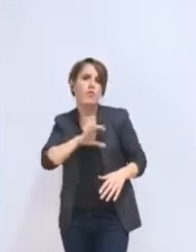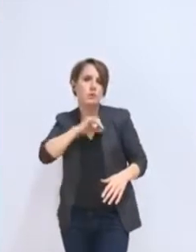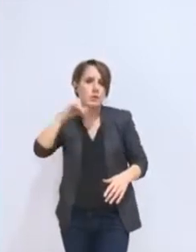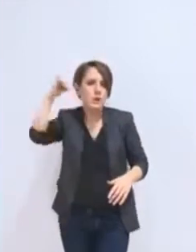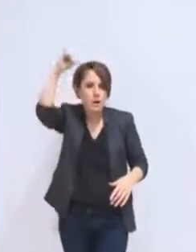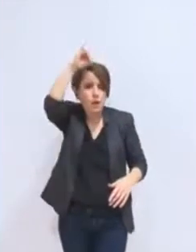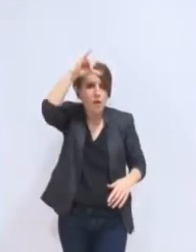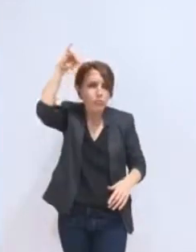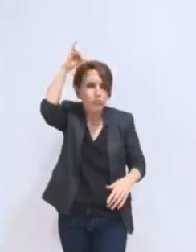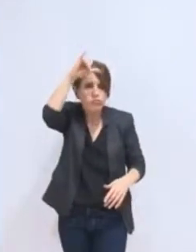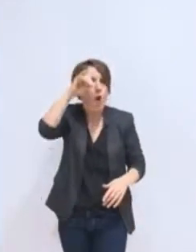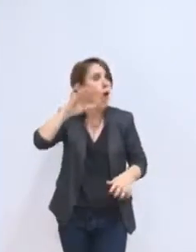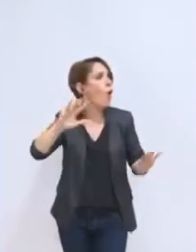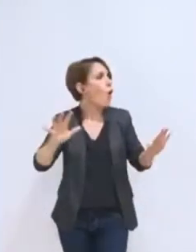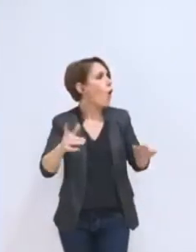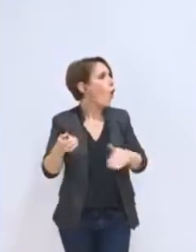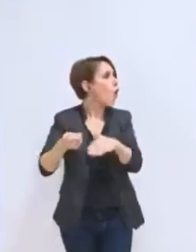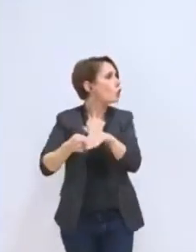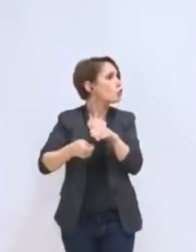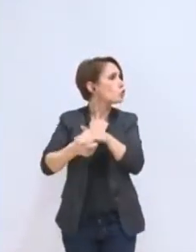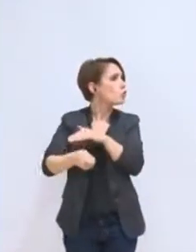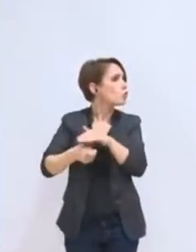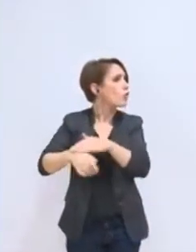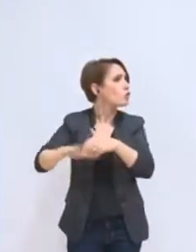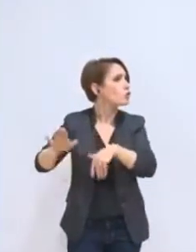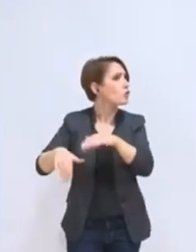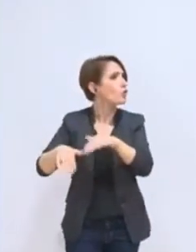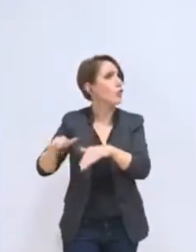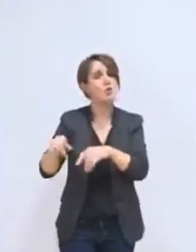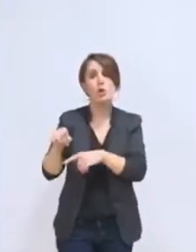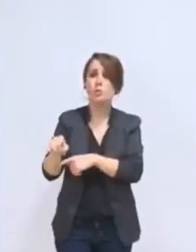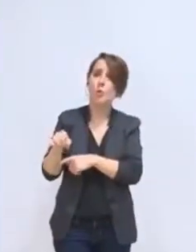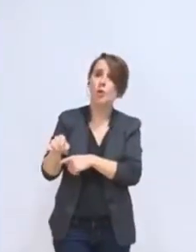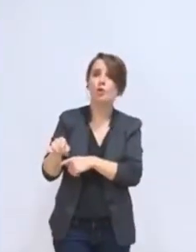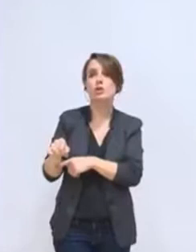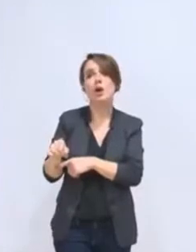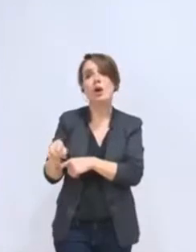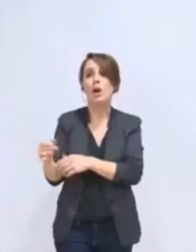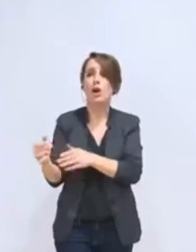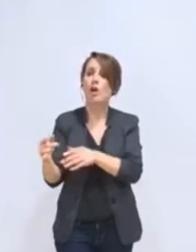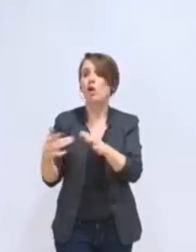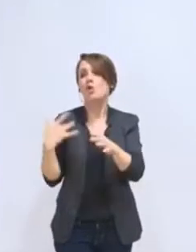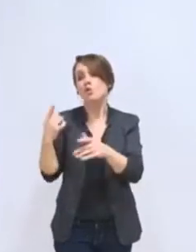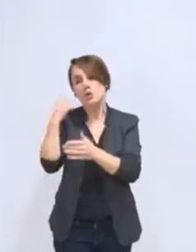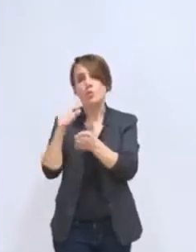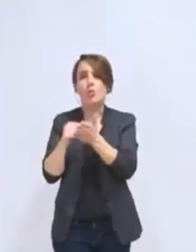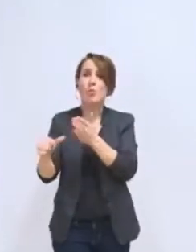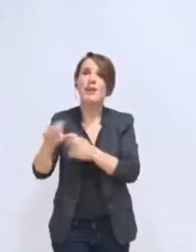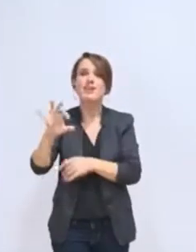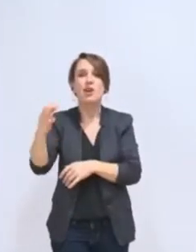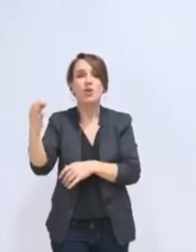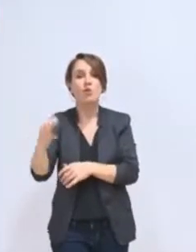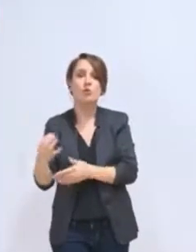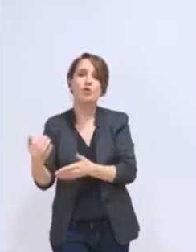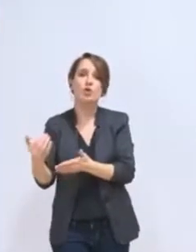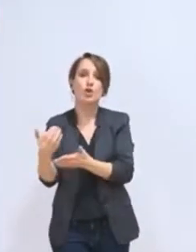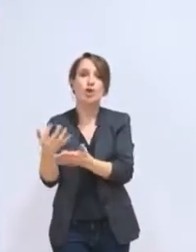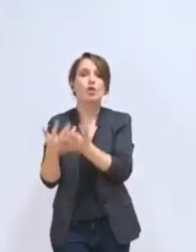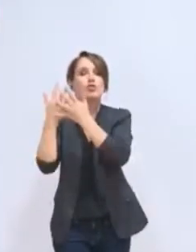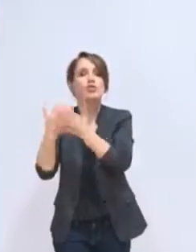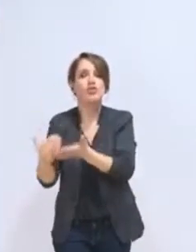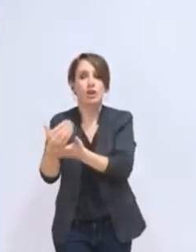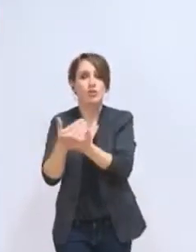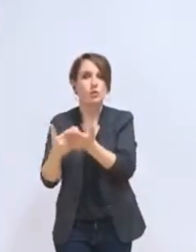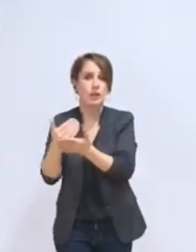fonctionnement finalement ne servirait à payer que 50% de charges de personnel et le reste en action